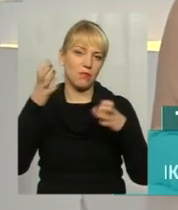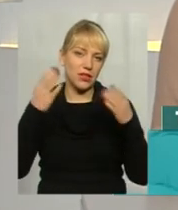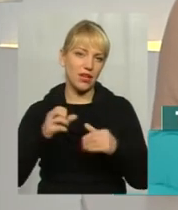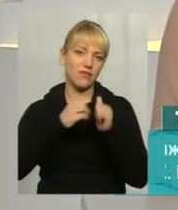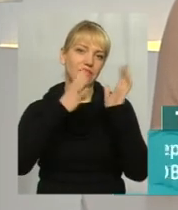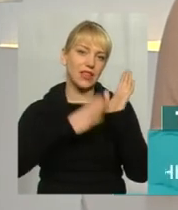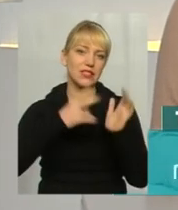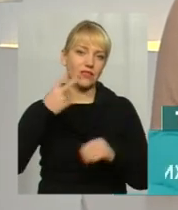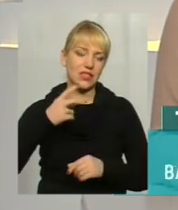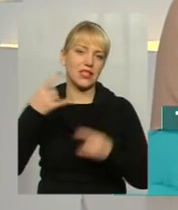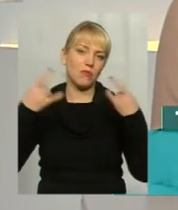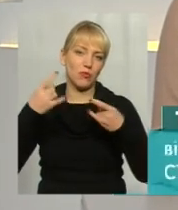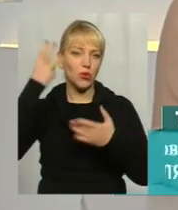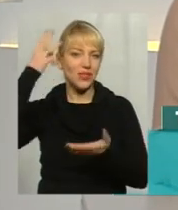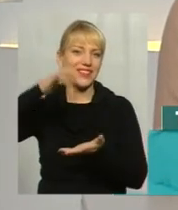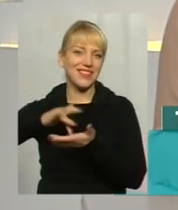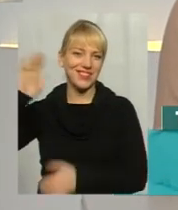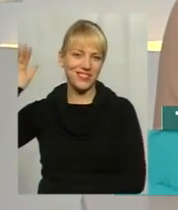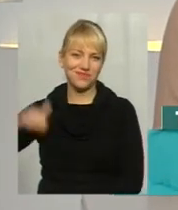19.20 на каналі Поділля Центр.